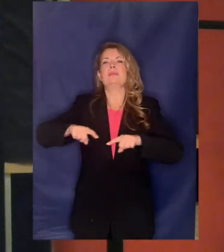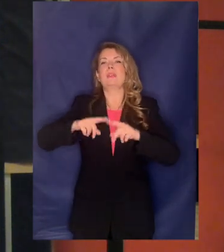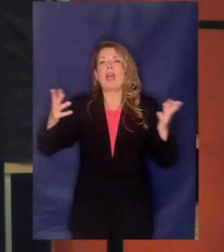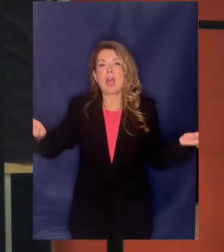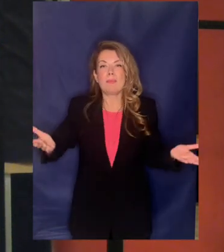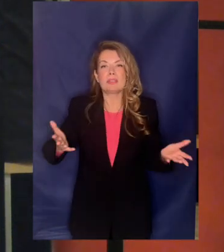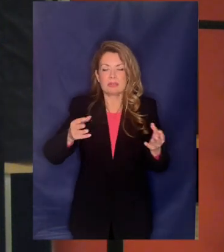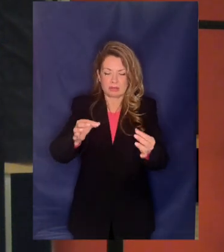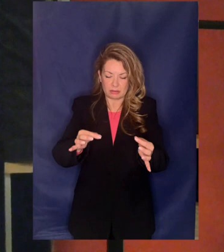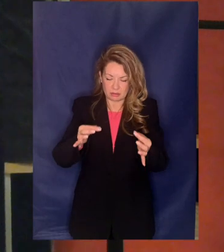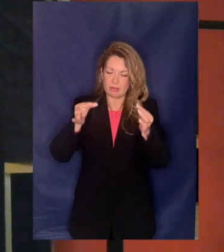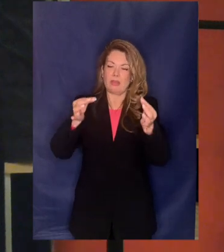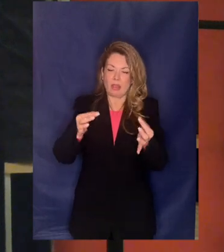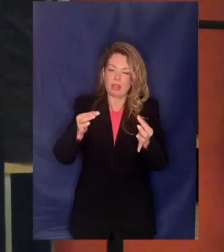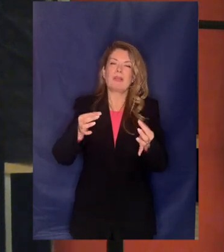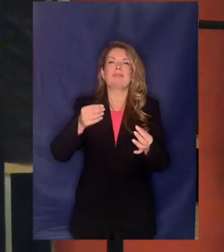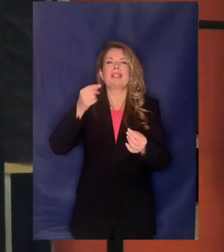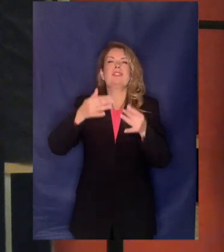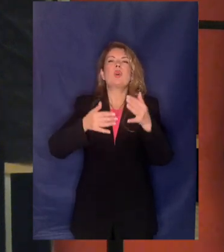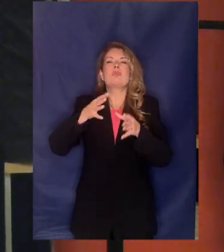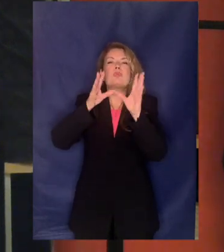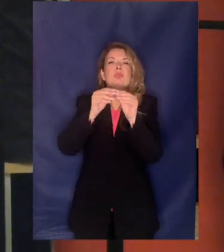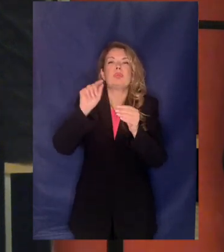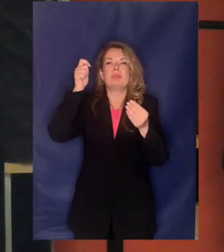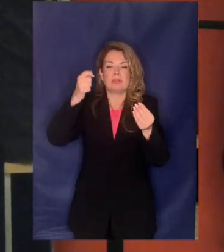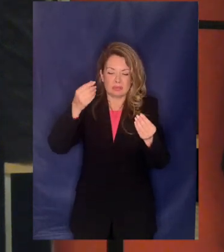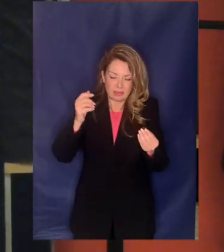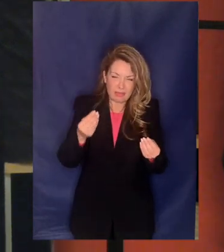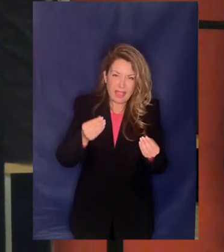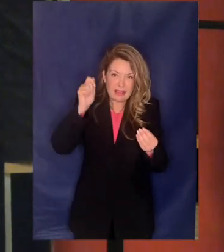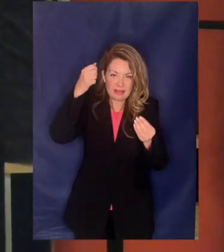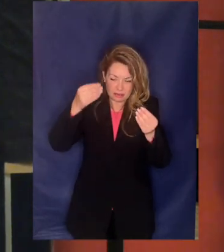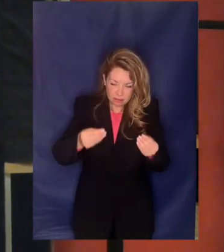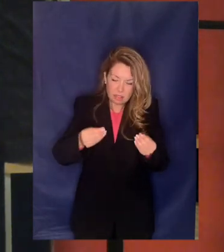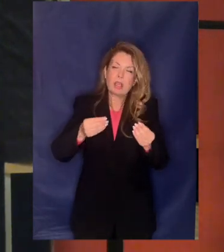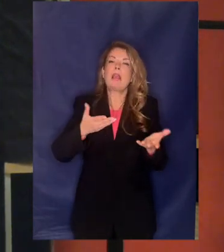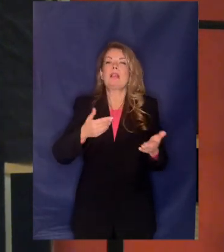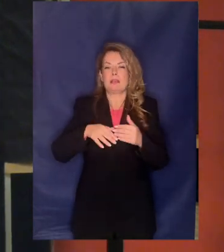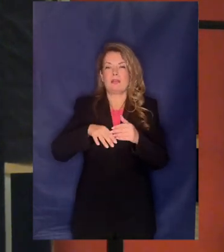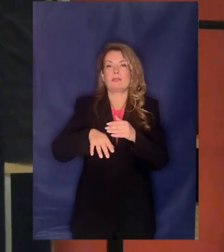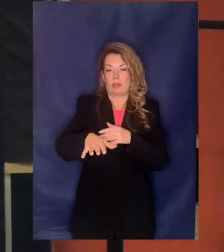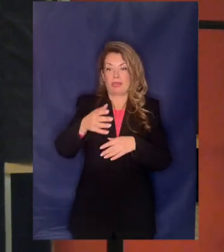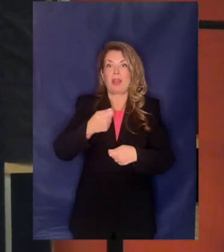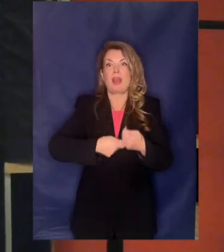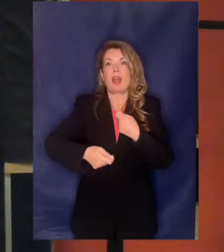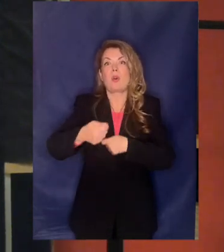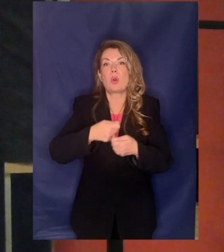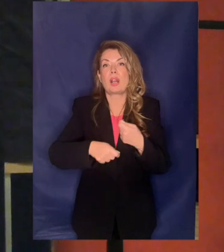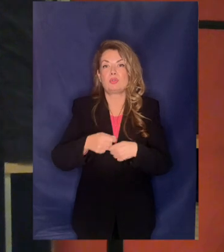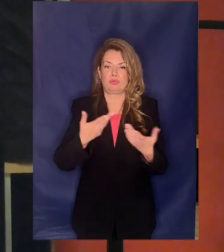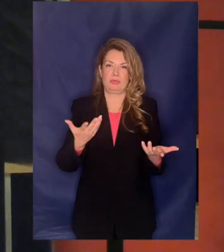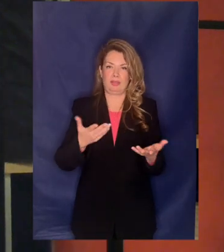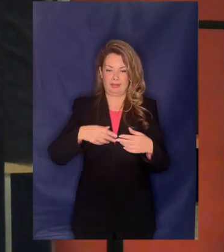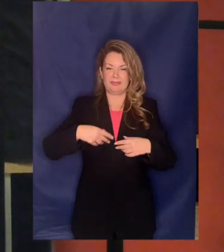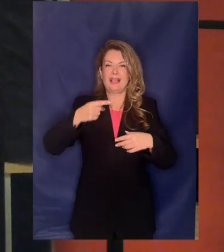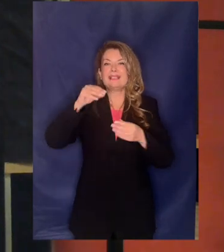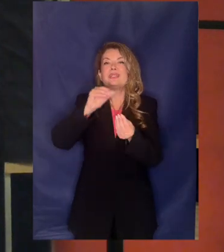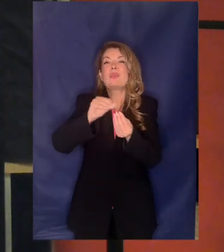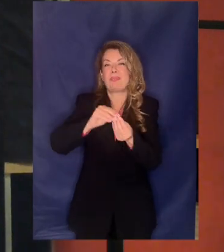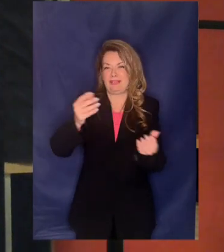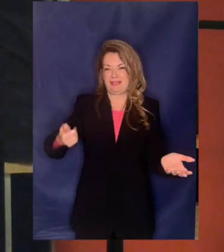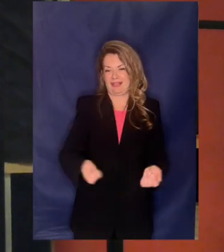το λογαριασμό του ηλεκτρικού ή που τρέμουμε τώρα που θα πρέπει να αγοράσουμε αρνιά, πόρσε ενώπισης καλής